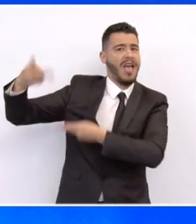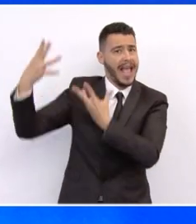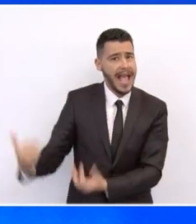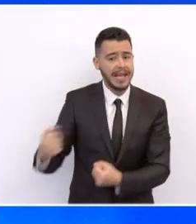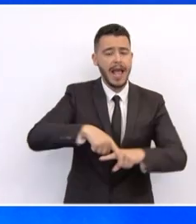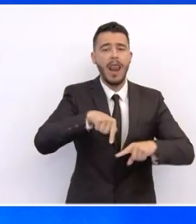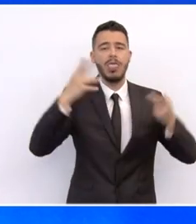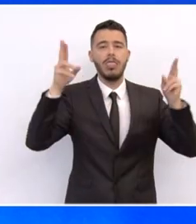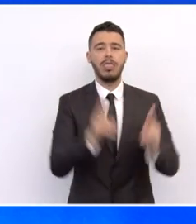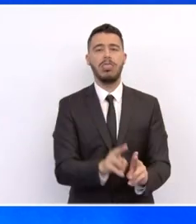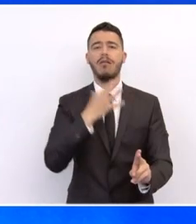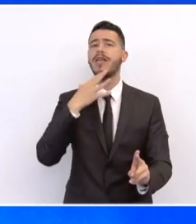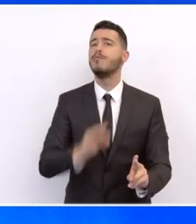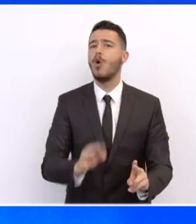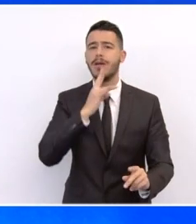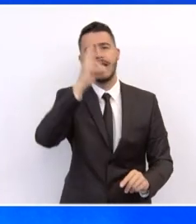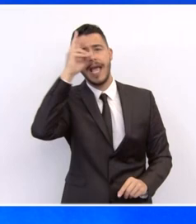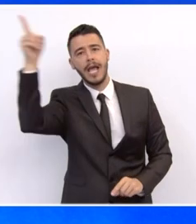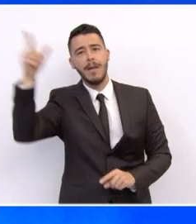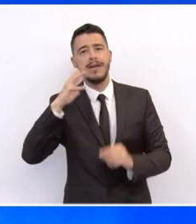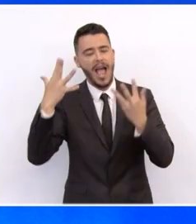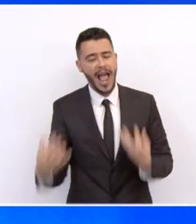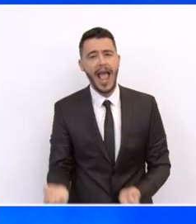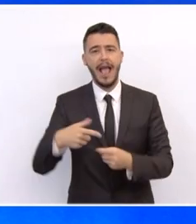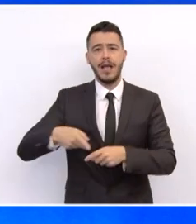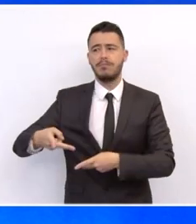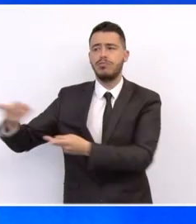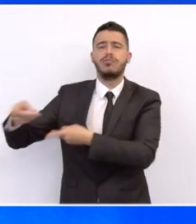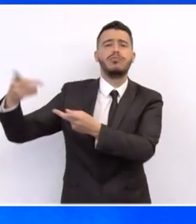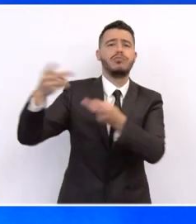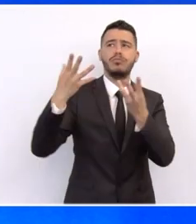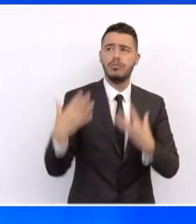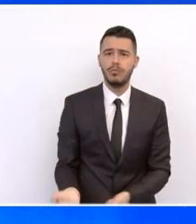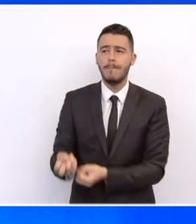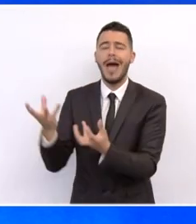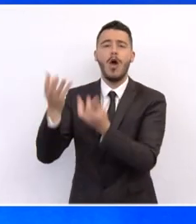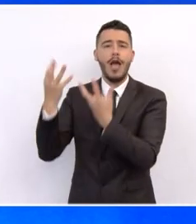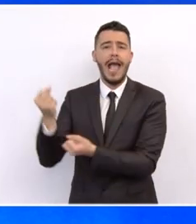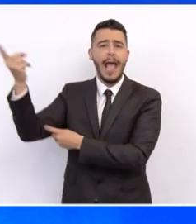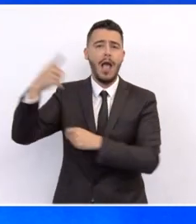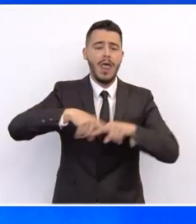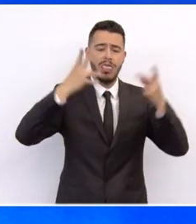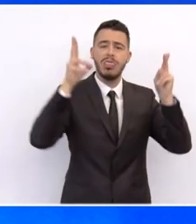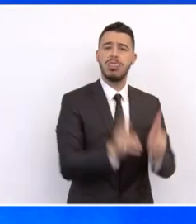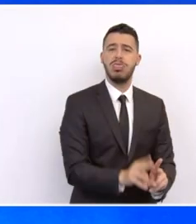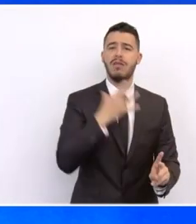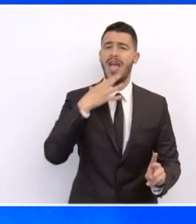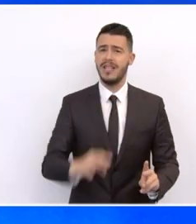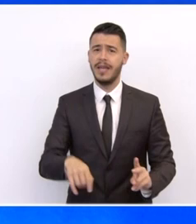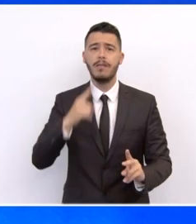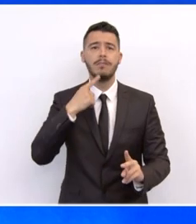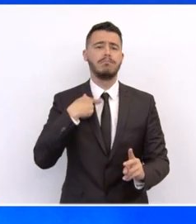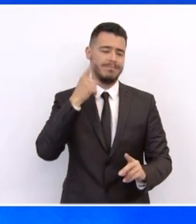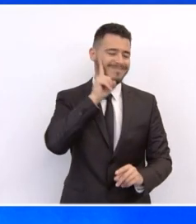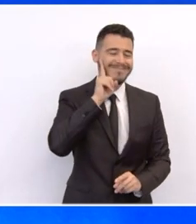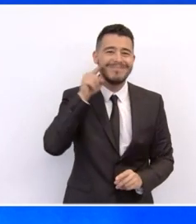λιγότερο παραγωγικές, για παράδειγμα, από τις γερμανικές επιχειρήσεις. Και πώς μπορούμε να βελτιώσουμε την παραγωγικότητά τους. Γιατί οι γυναίκες συμμετέχουν λιγότερο από